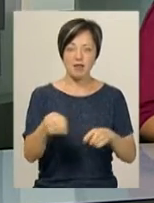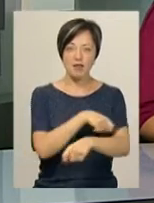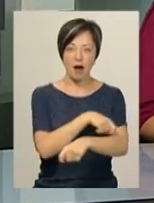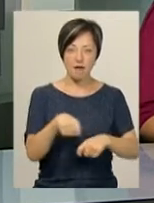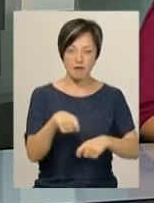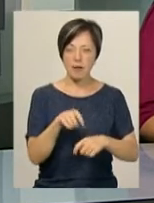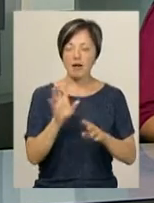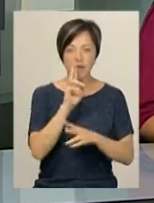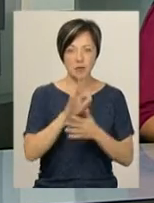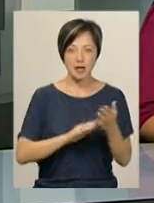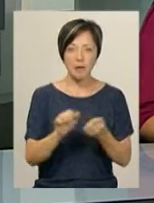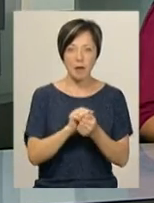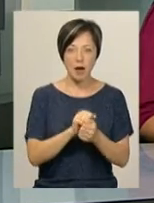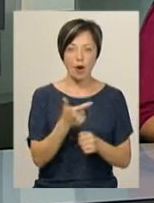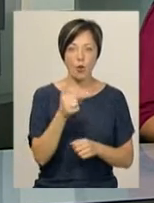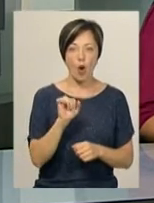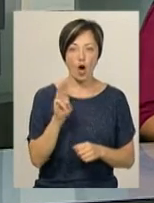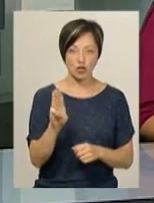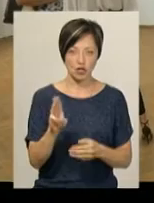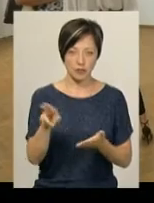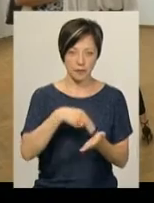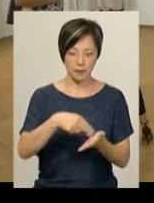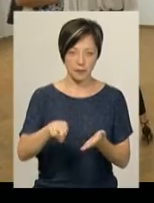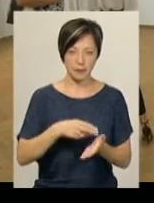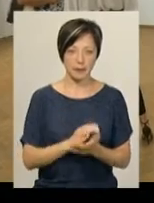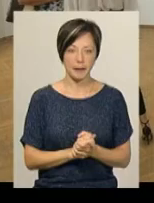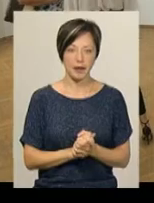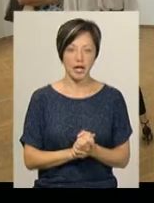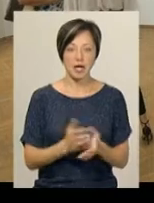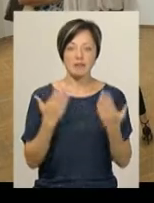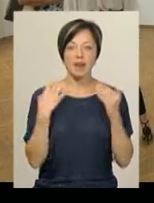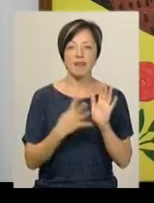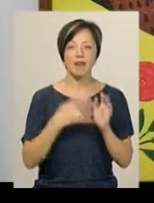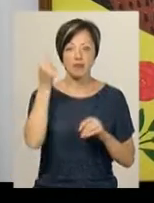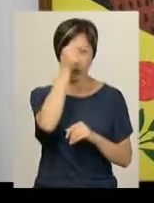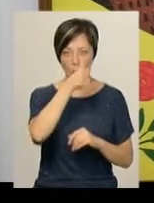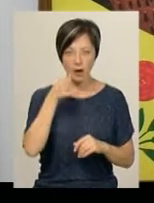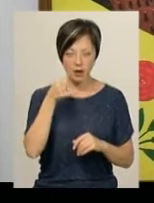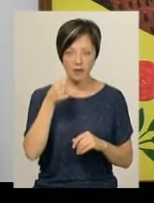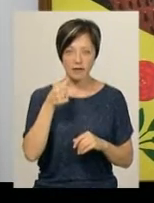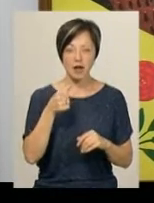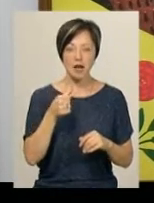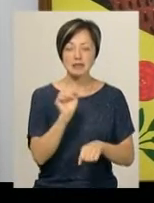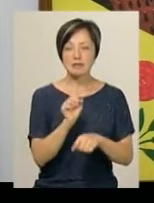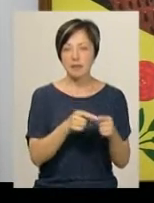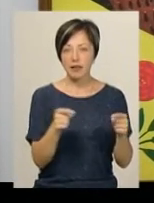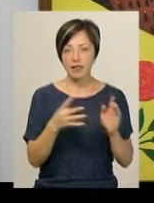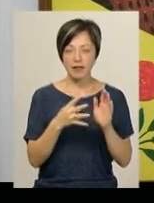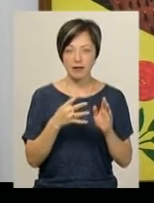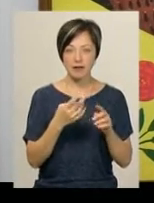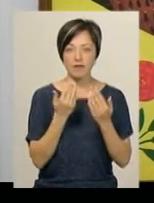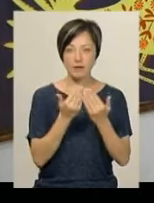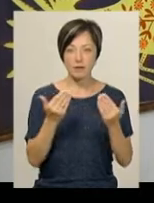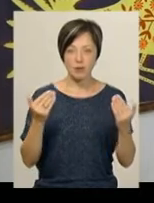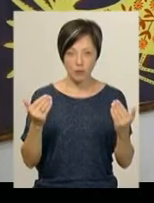Подробиці – в сюжеті Данини Денисенко. З перервою у 9 років у Хмельницькому обласному художньому музеї експонують